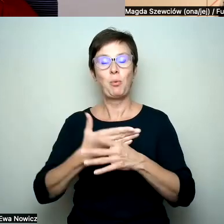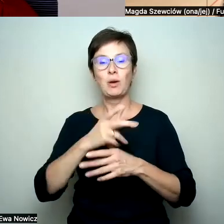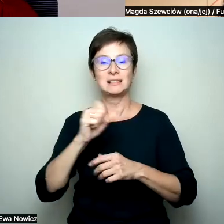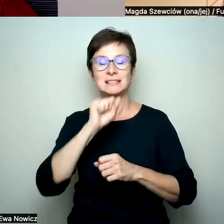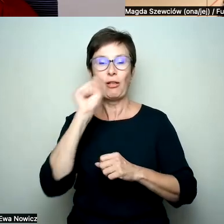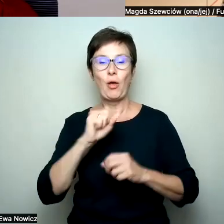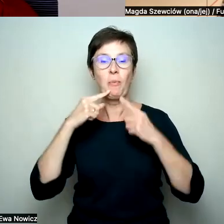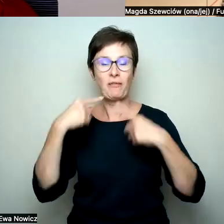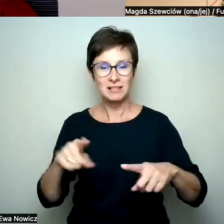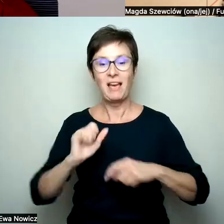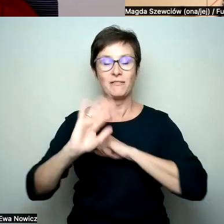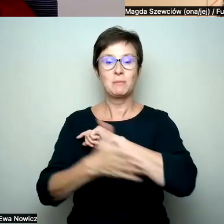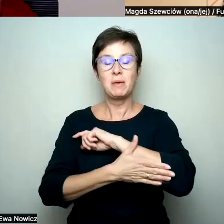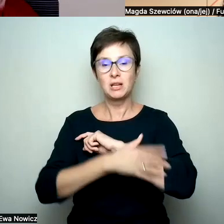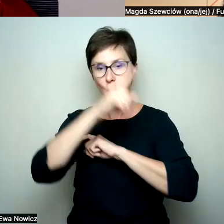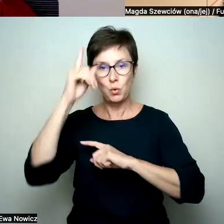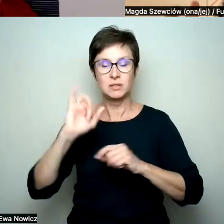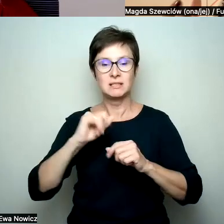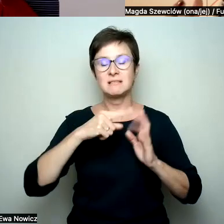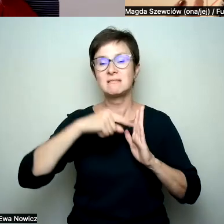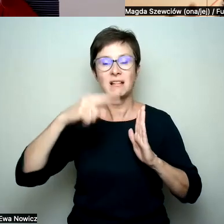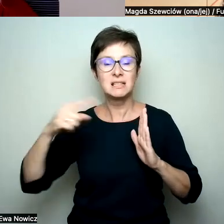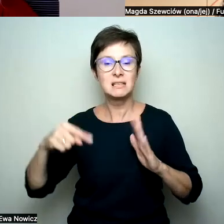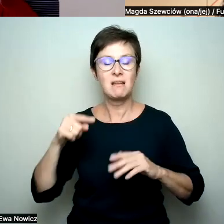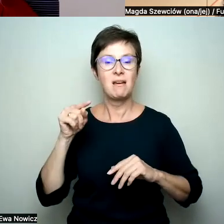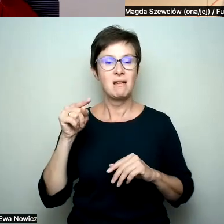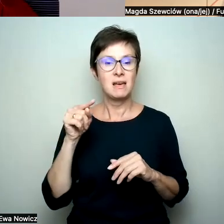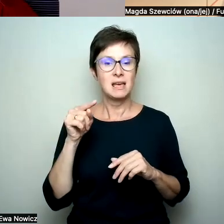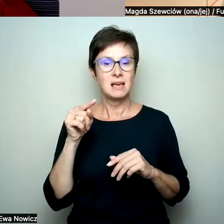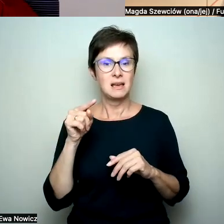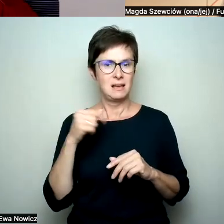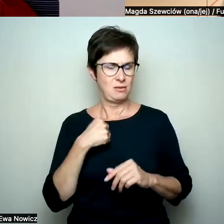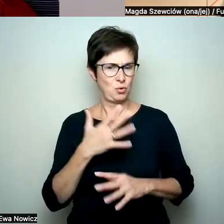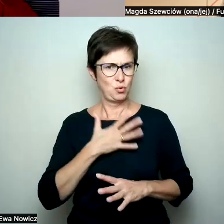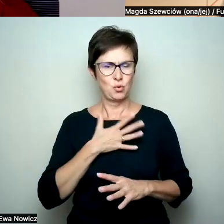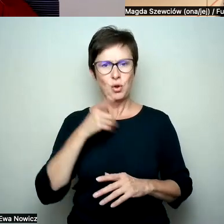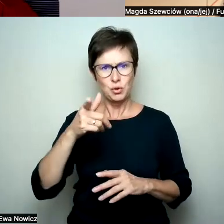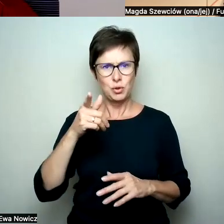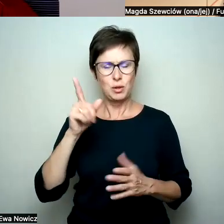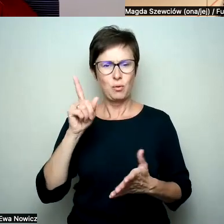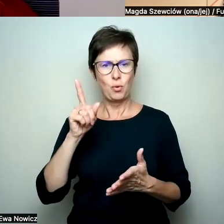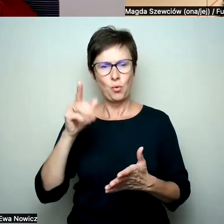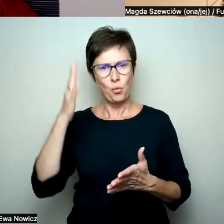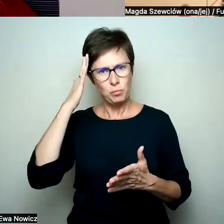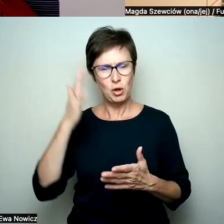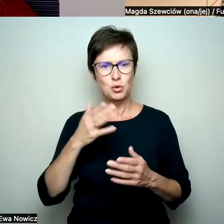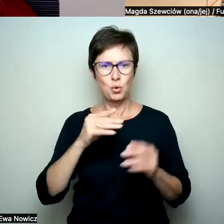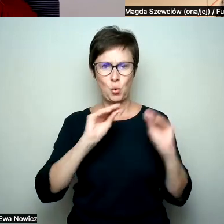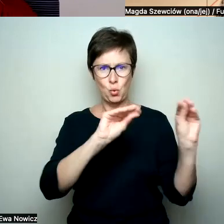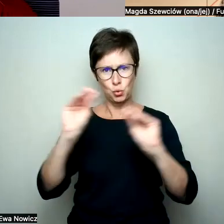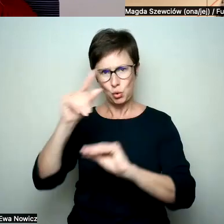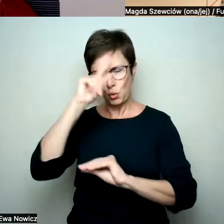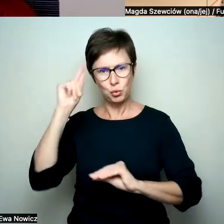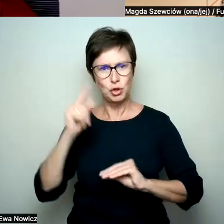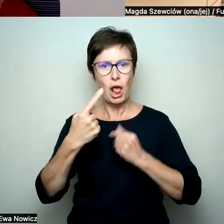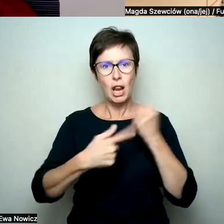ludzi w rozumieniu statystyki, ale też w ogóle mam wrażenie, że uczysz ludzi liczyć albo opowiadasz o